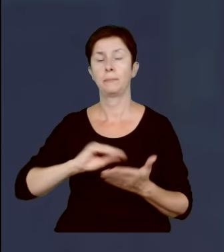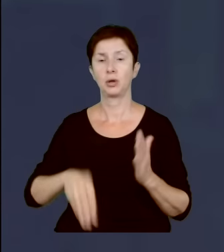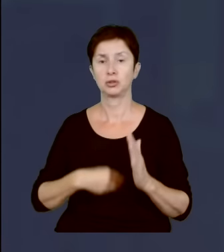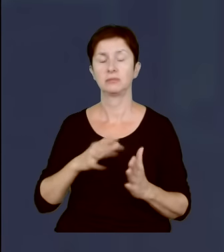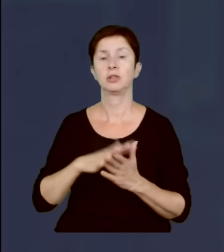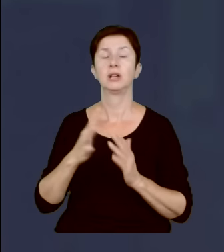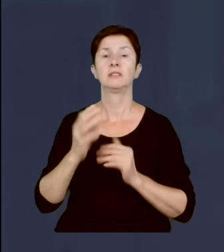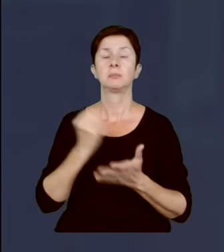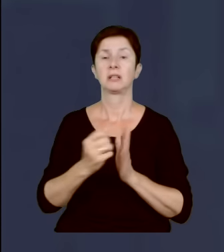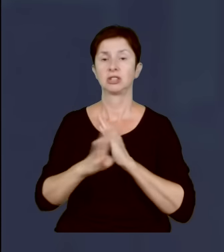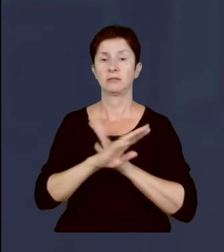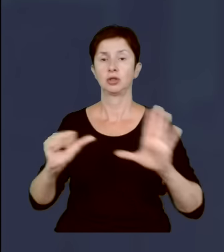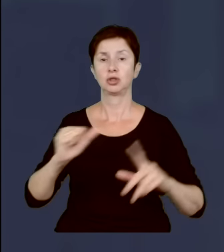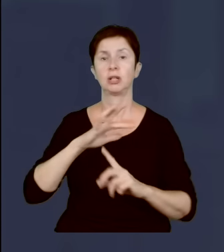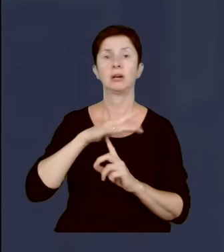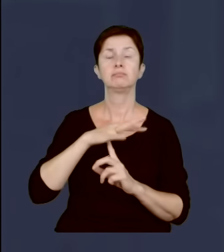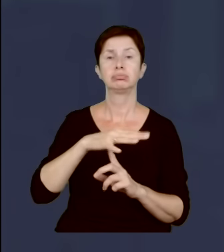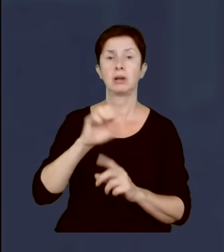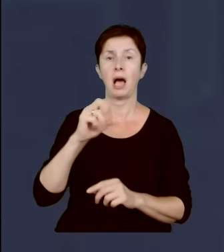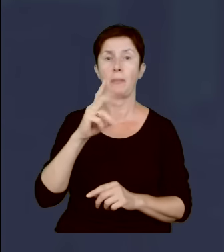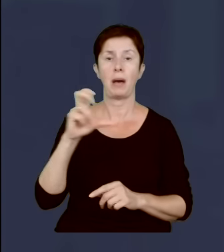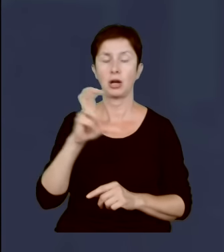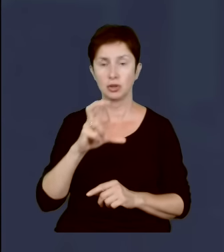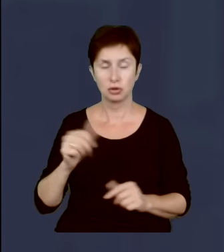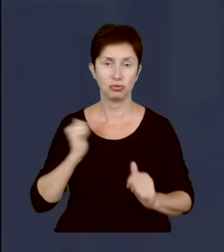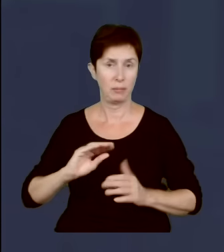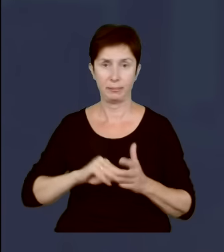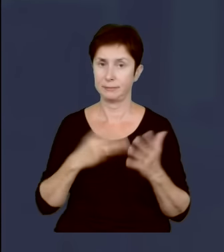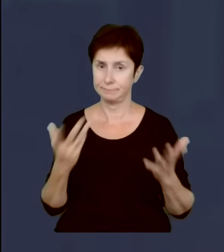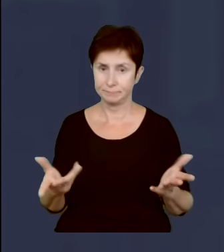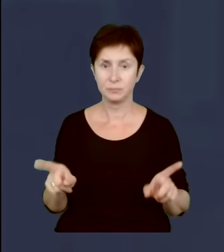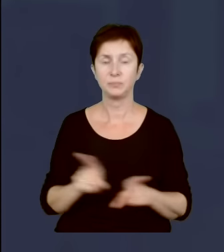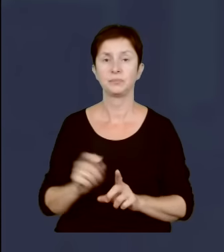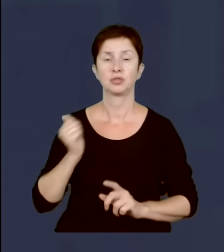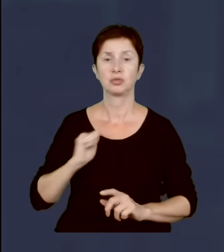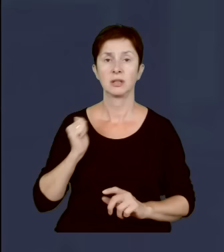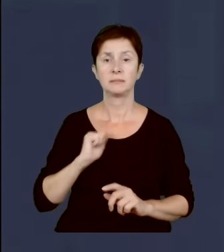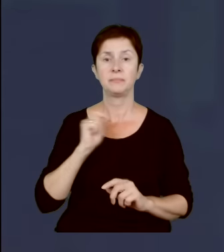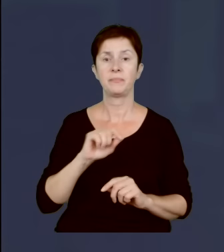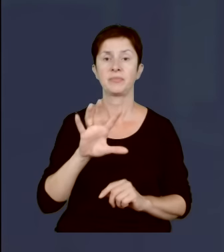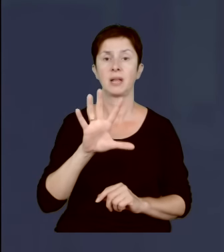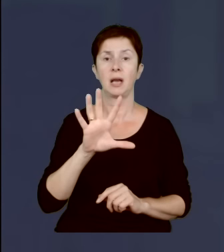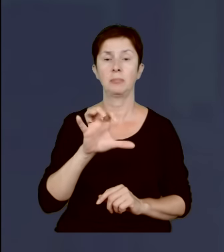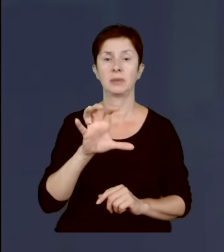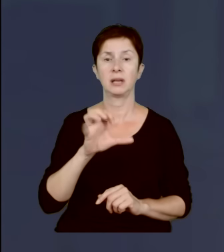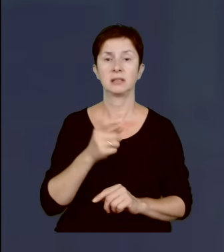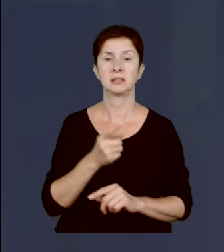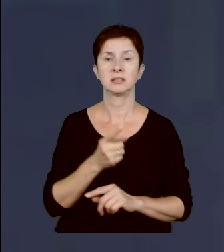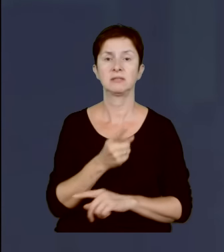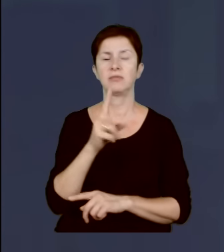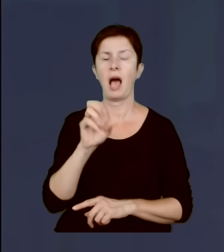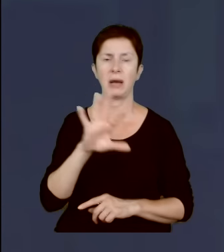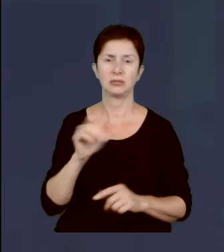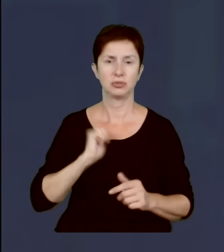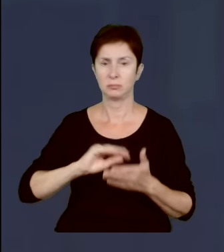śmigłowców uderzeniowych Apacz, wciąż czekamy na podpisanie umowy w sprawie 500 wyrzutnych Heimars. Ja chodzi o Apacze,